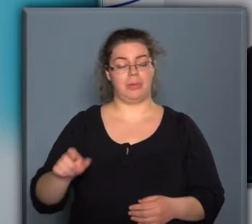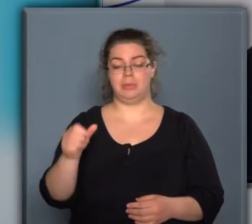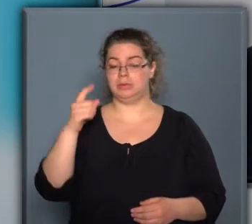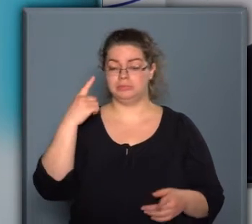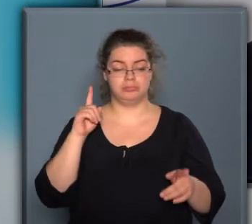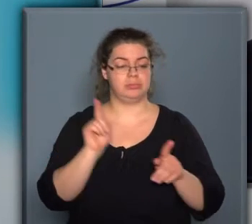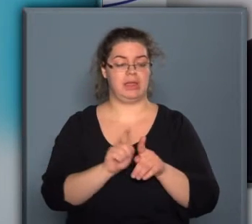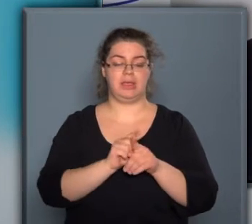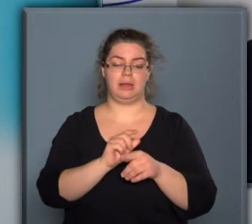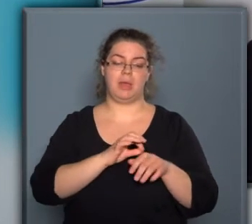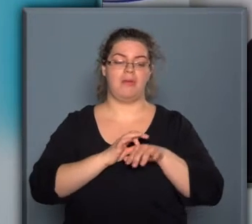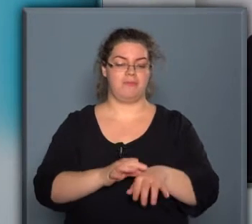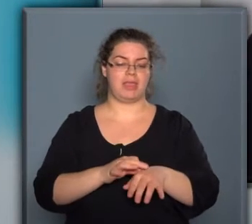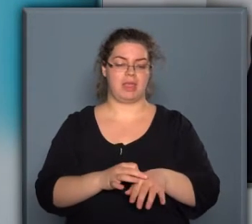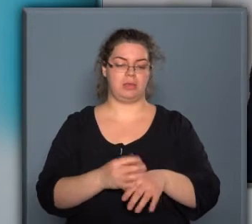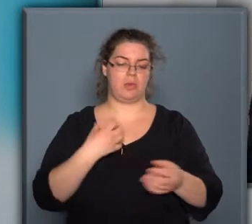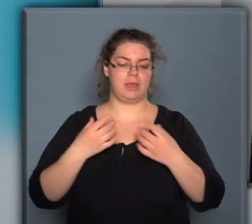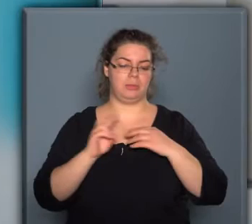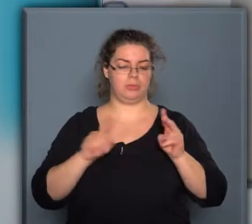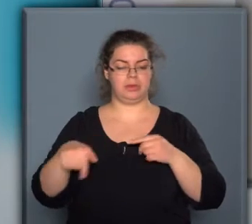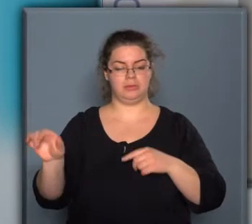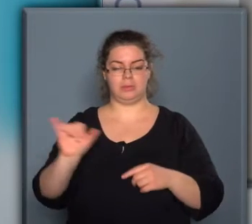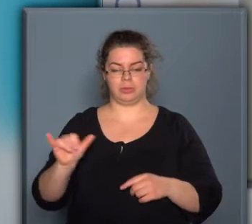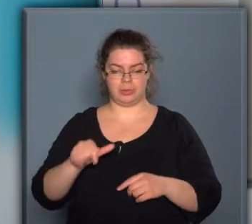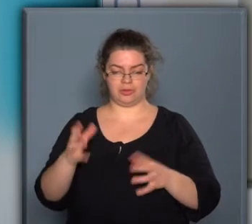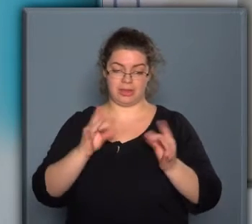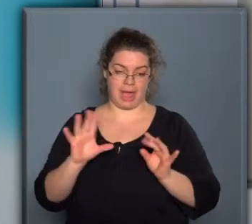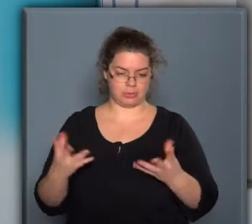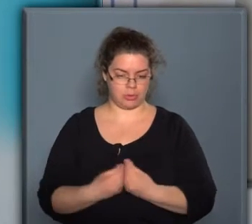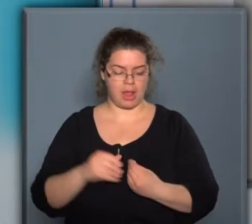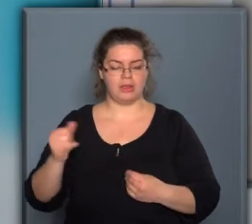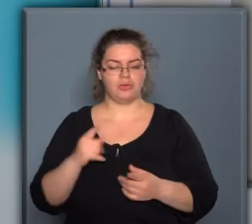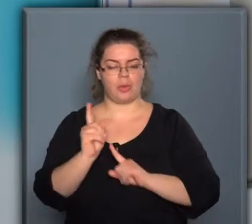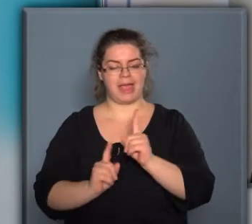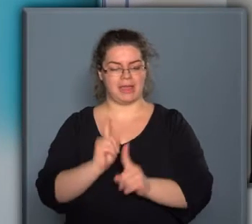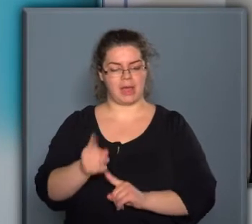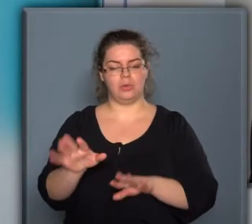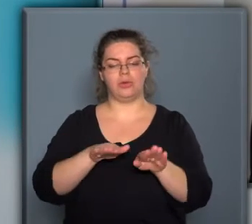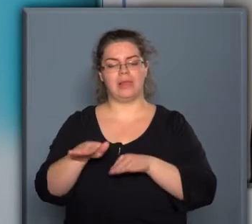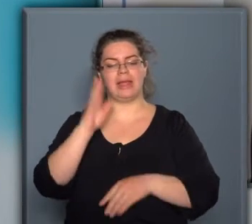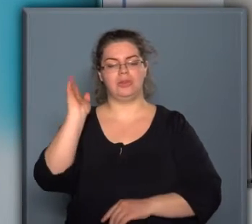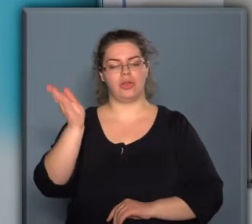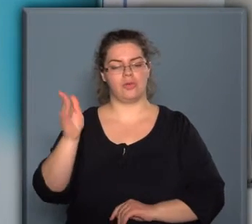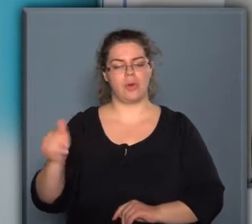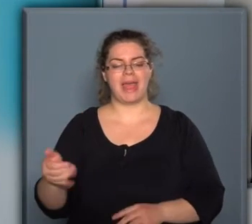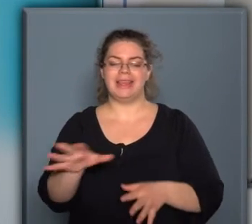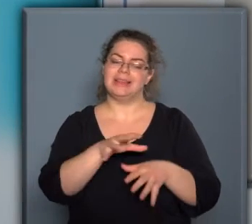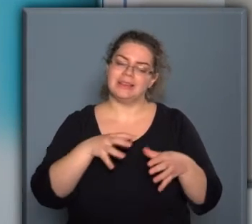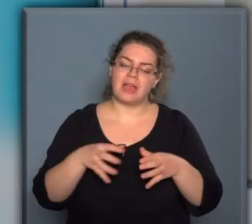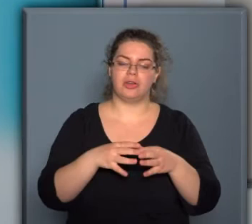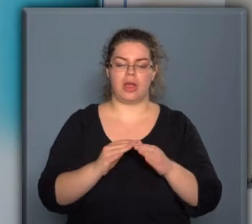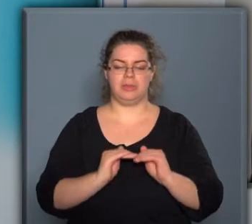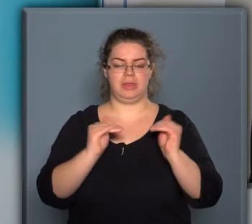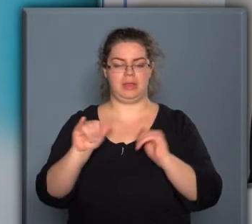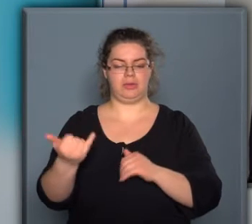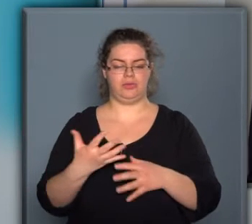egyértelműen vezető szerepet töltünk be itt a budapesti gyárunkkal, és amely hozzájárul ahhoz, hogy a közlekedés a jövőben társadalmi meg is